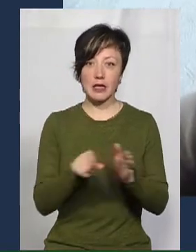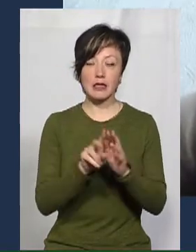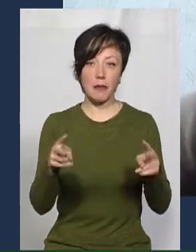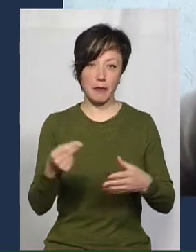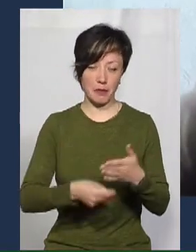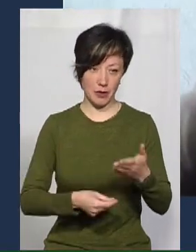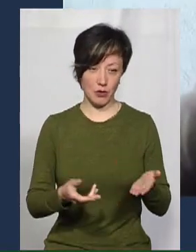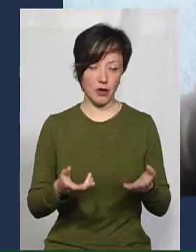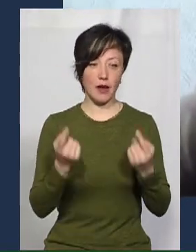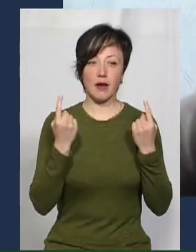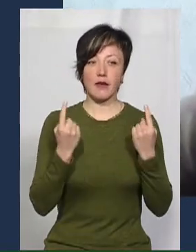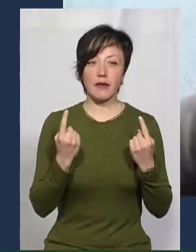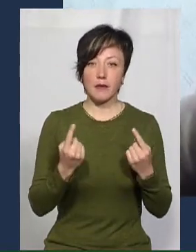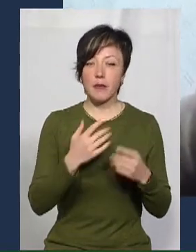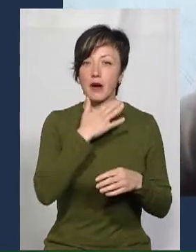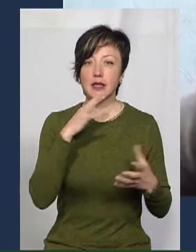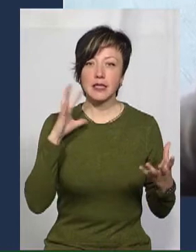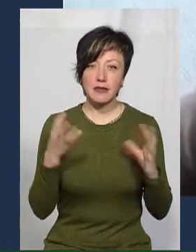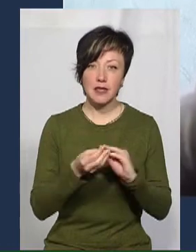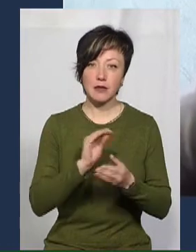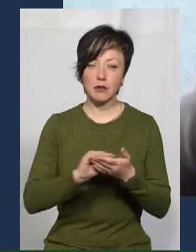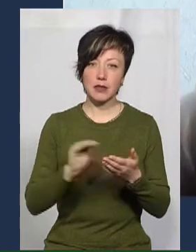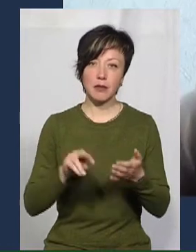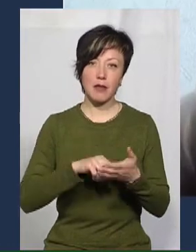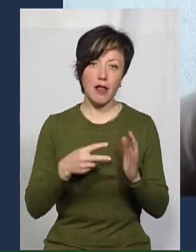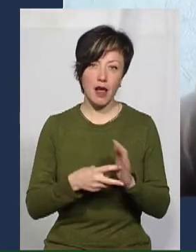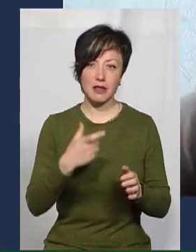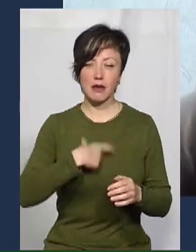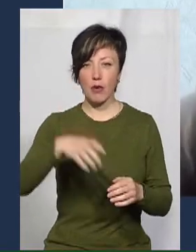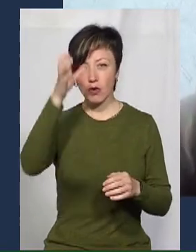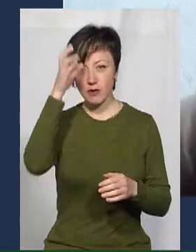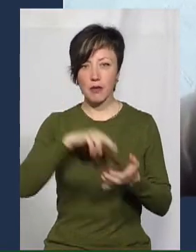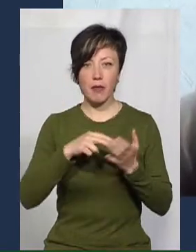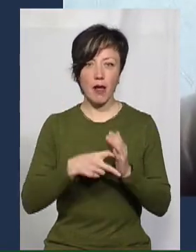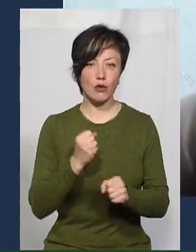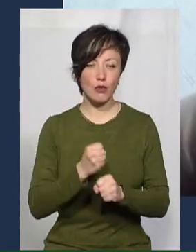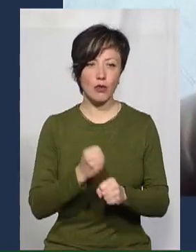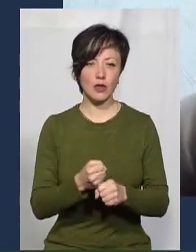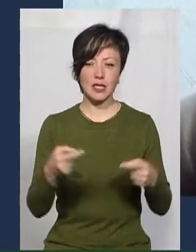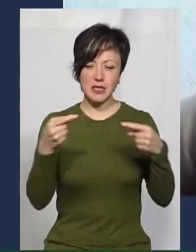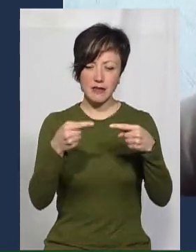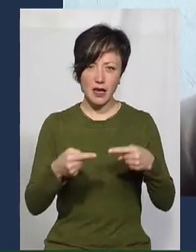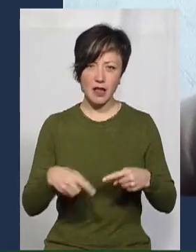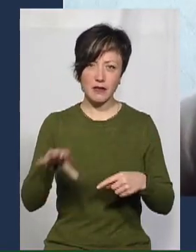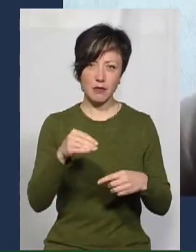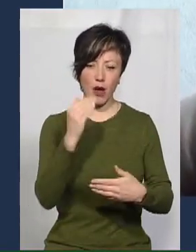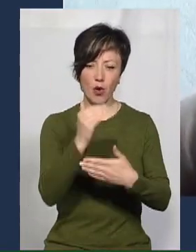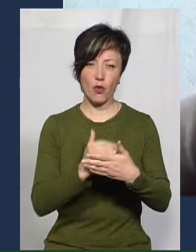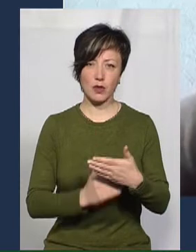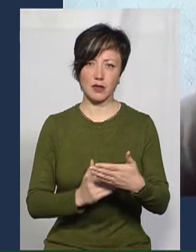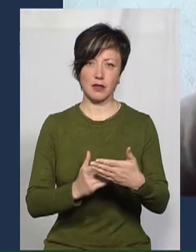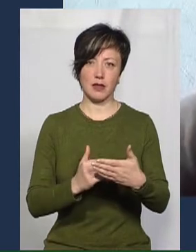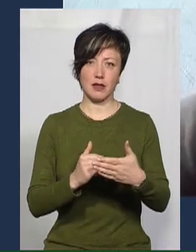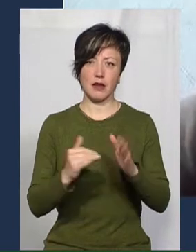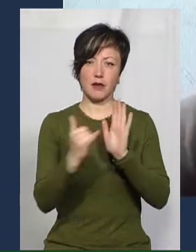підписують. Тобто, велика кількість звітів потрібно писати, план самоосвіти, план роботи, звірятися з усіма розкладами, виставляти